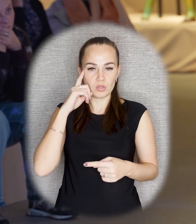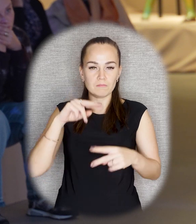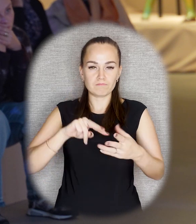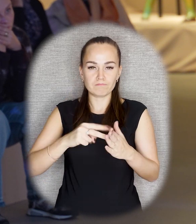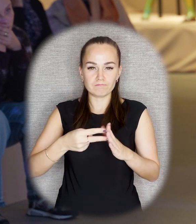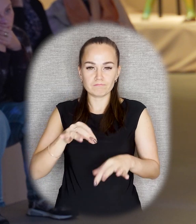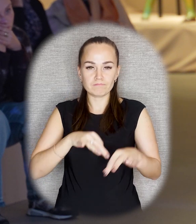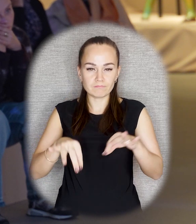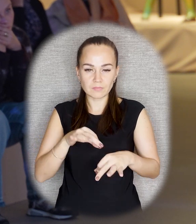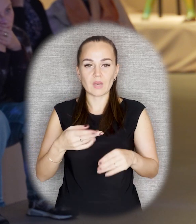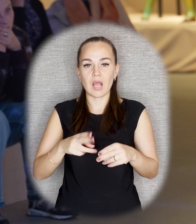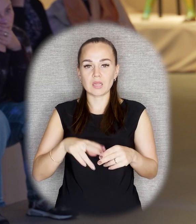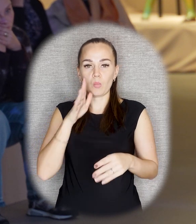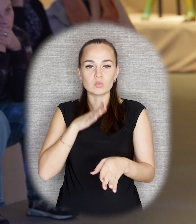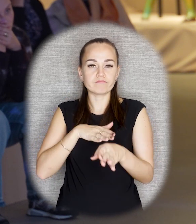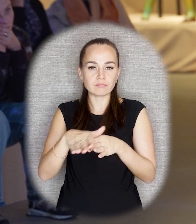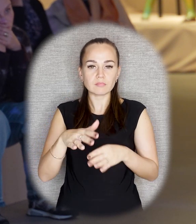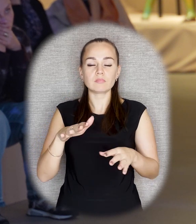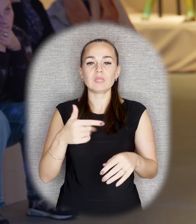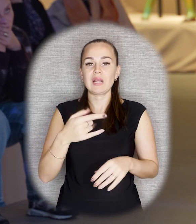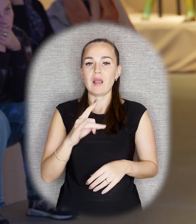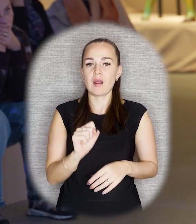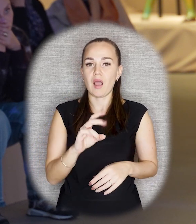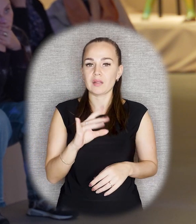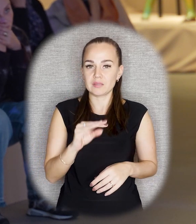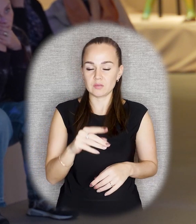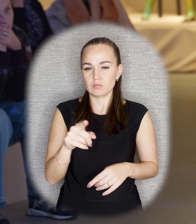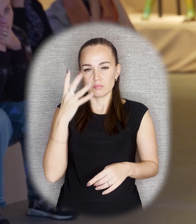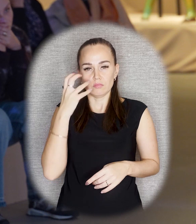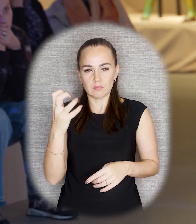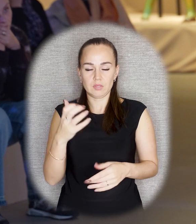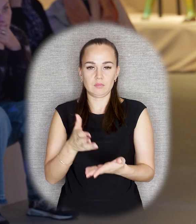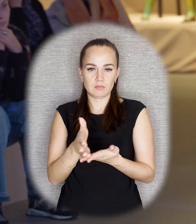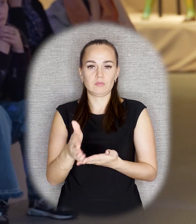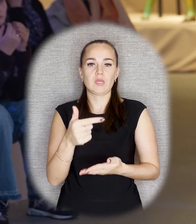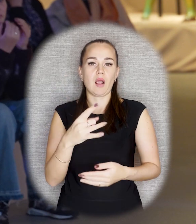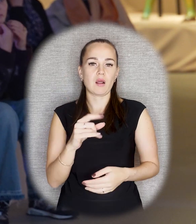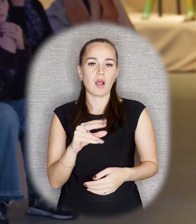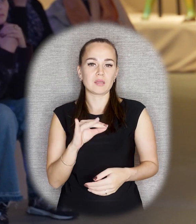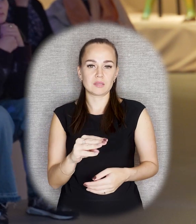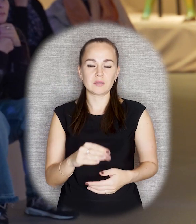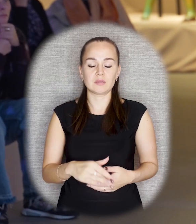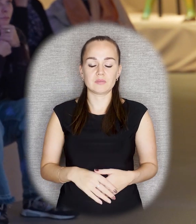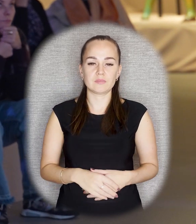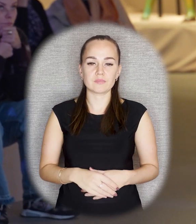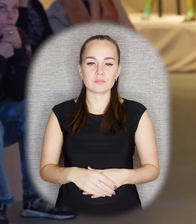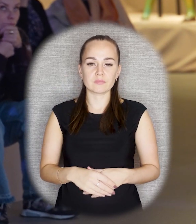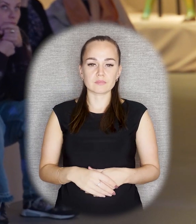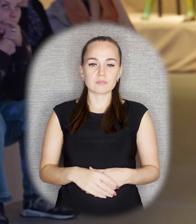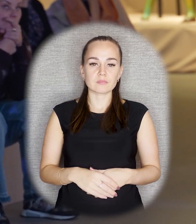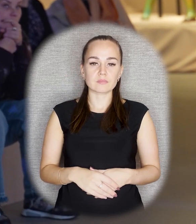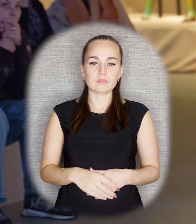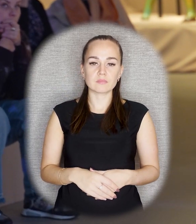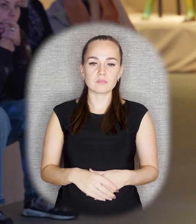им под реализацию в граните, потому что, опять же, располагает к таким минималистичным линиям, которые